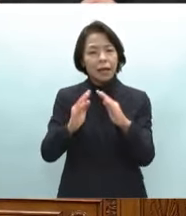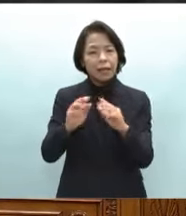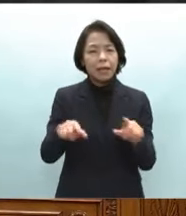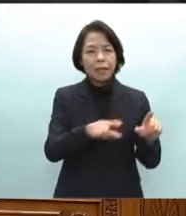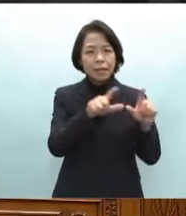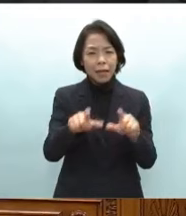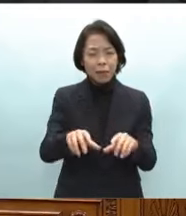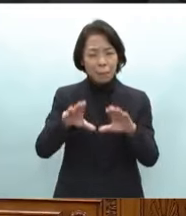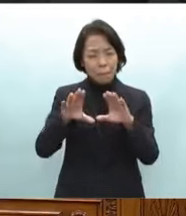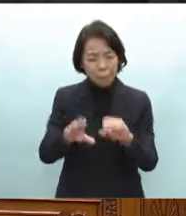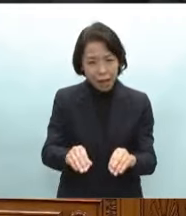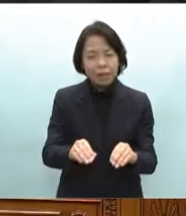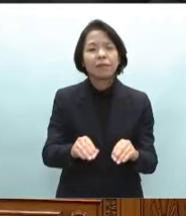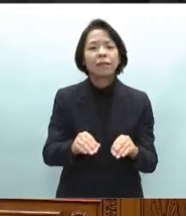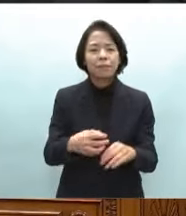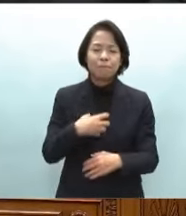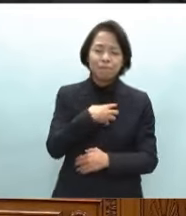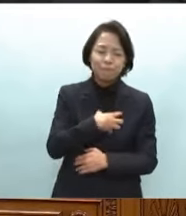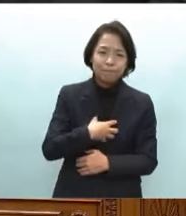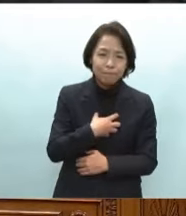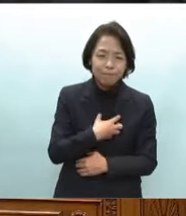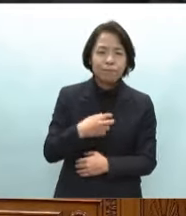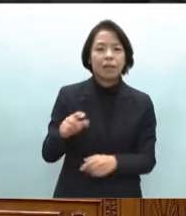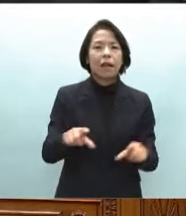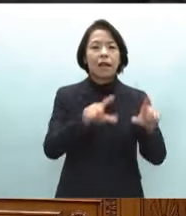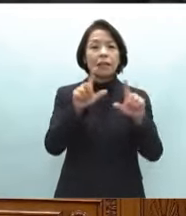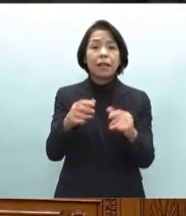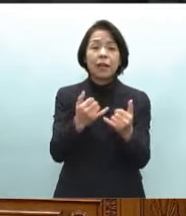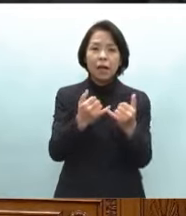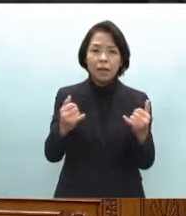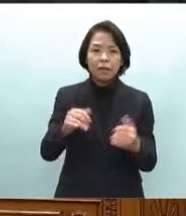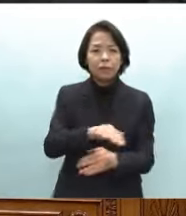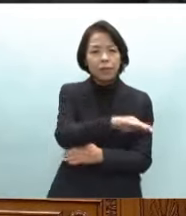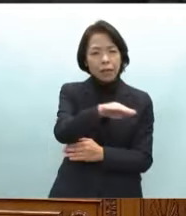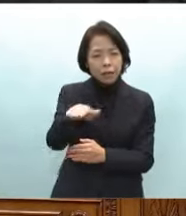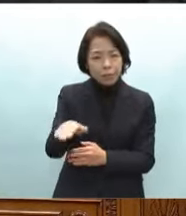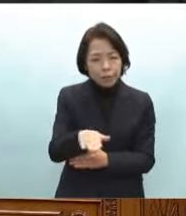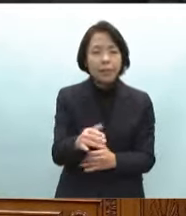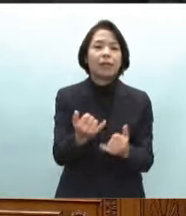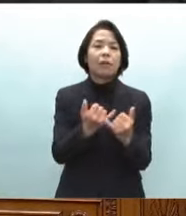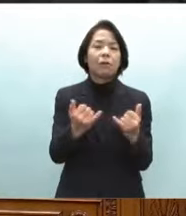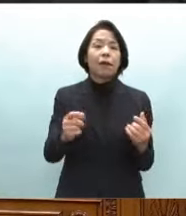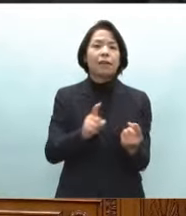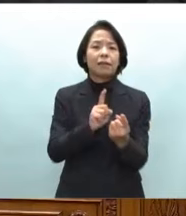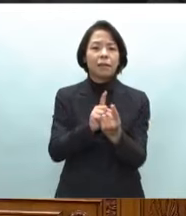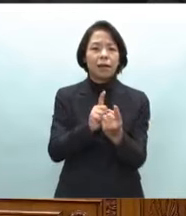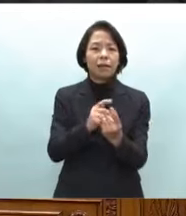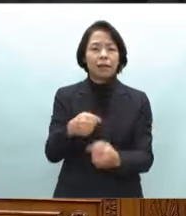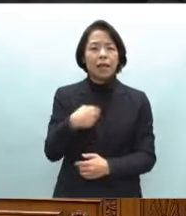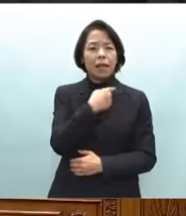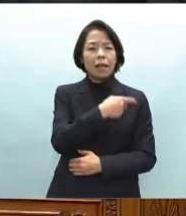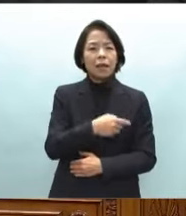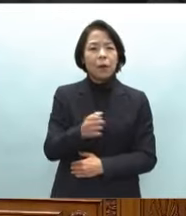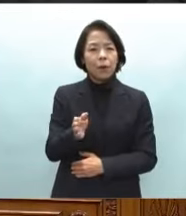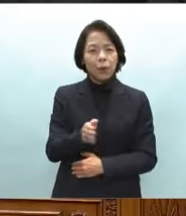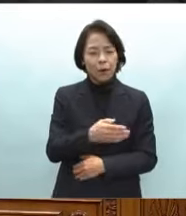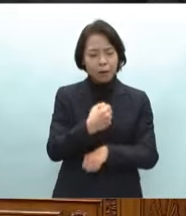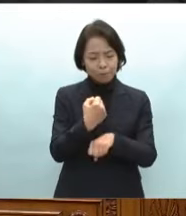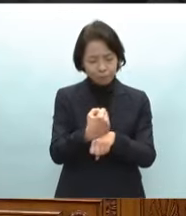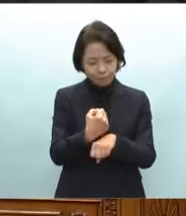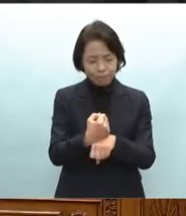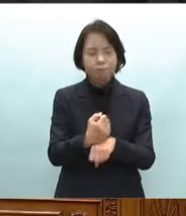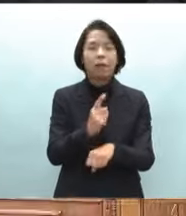基盤を失い辛い日々を送っておられる全ての被災者の皆様に心からお見舞いを申し上げます